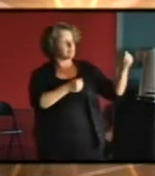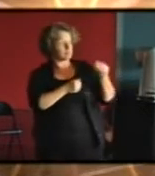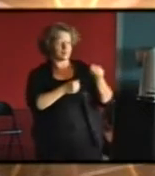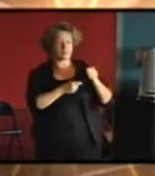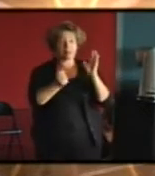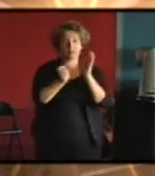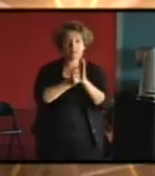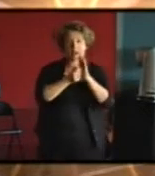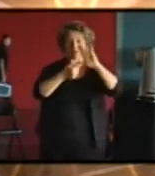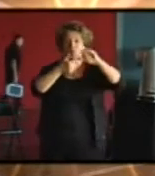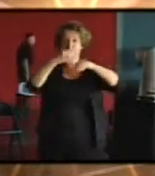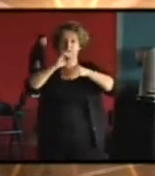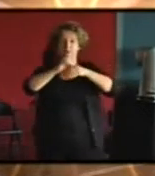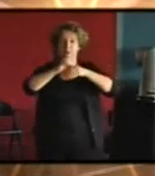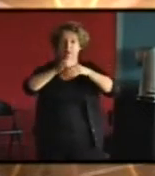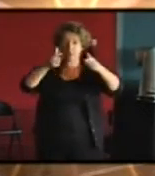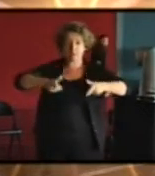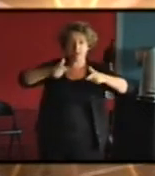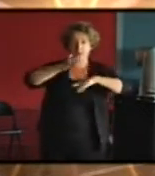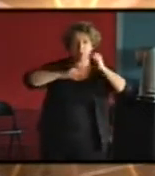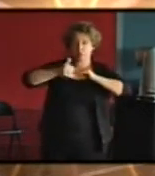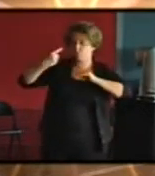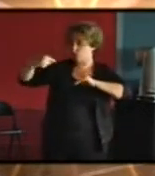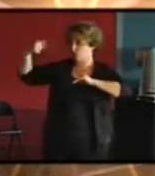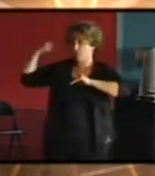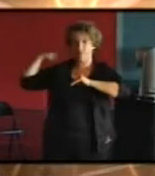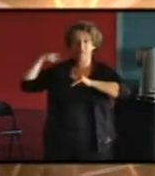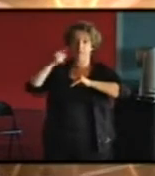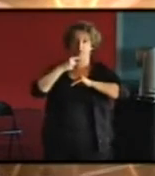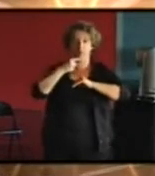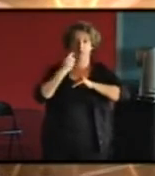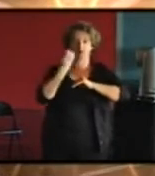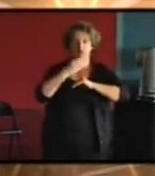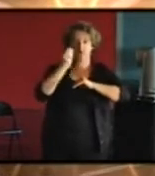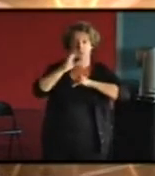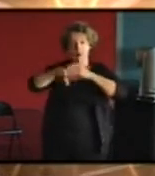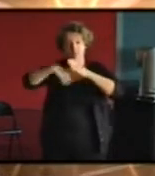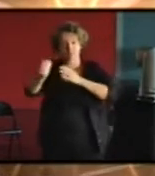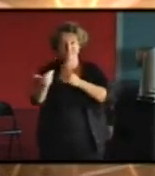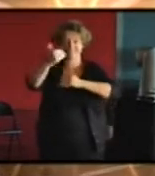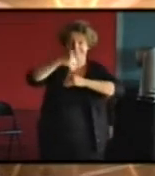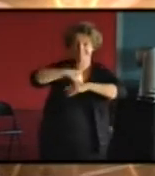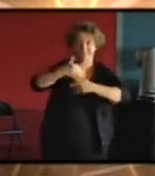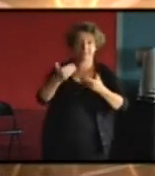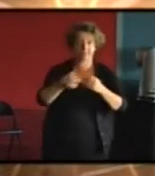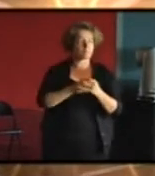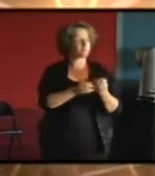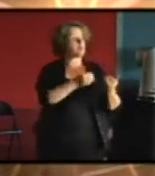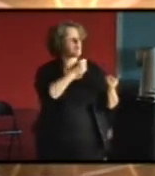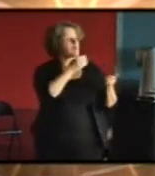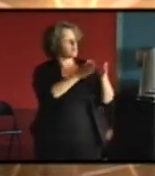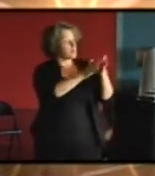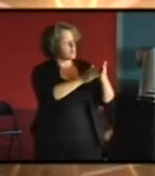passoires on a vu le graphique de l'atelier parisien d'urbanisme alors nous avons dans la salle est-ce qu'ils veulent nous rejoindre rester avec nous